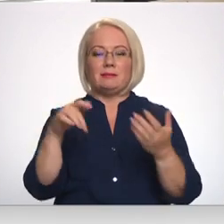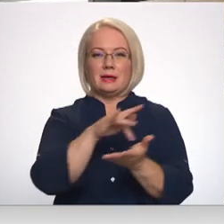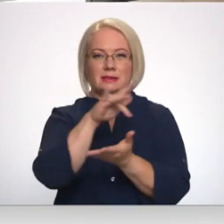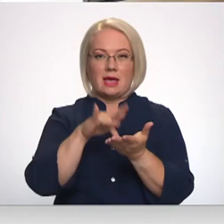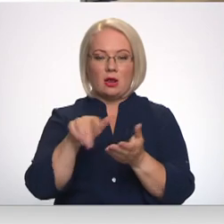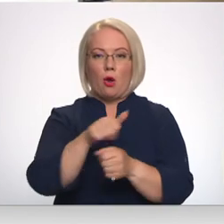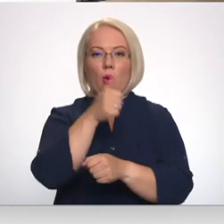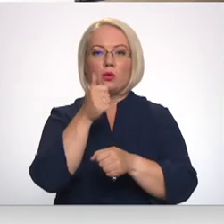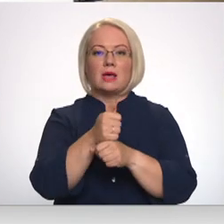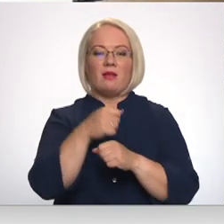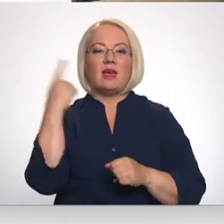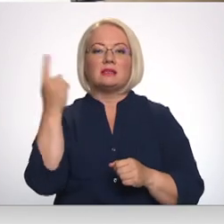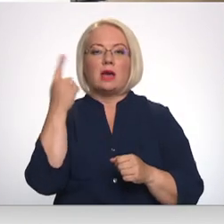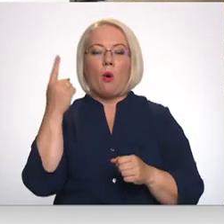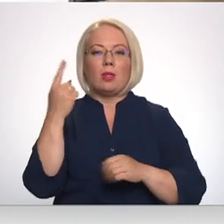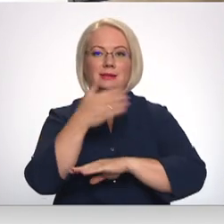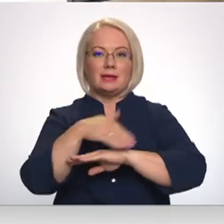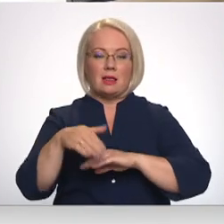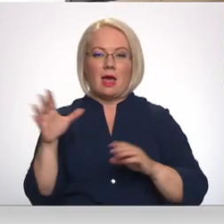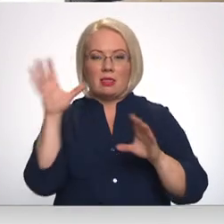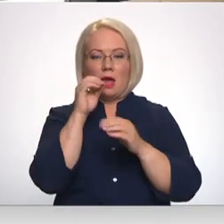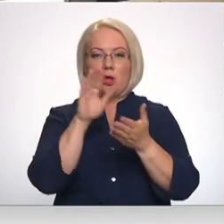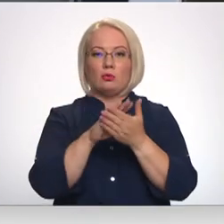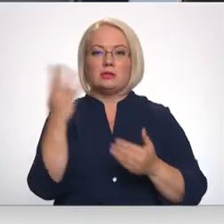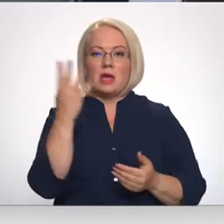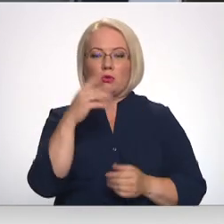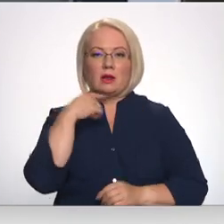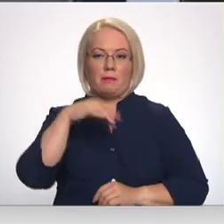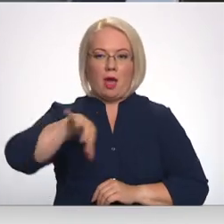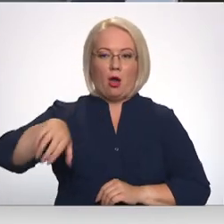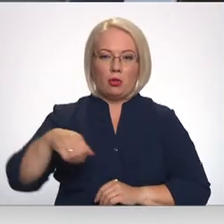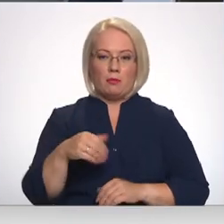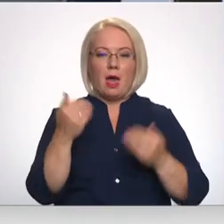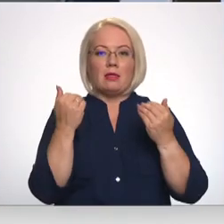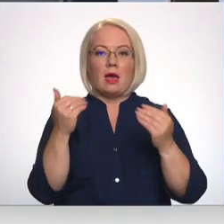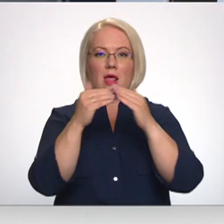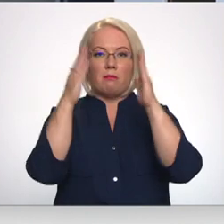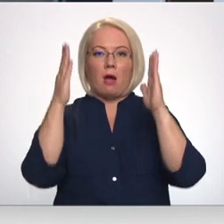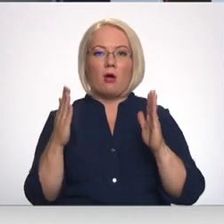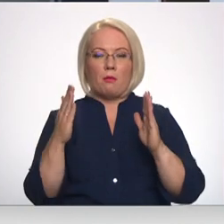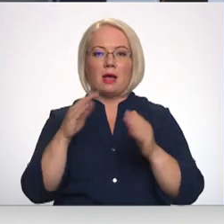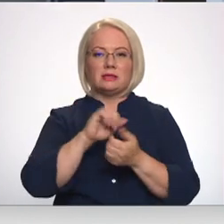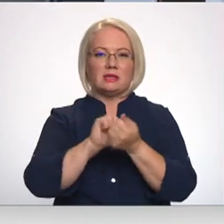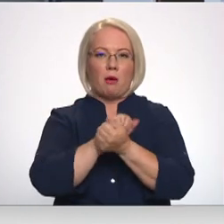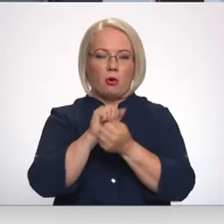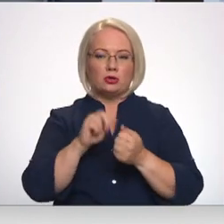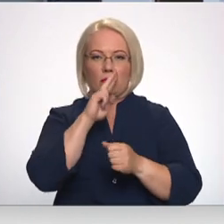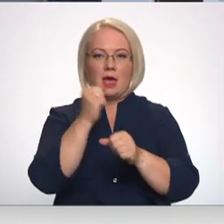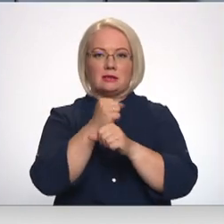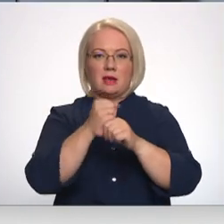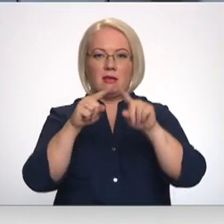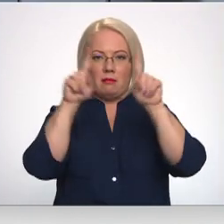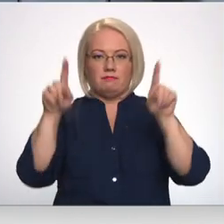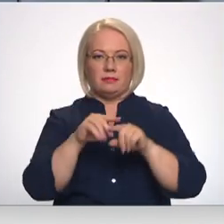pašas galvenās saules ielas, naktī uz ceturtdienu mēģināja aplaupīt. Šobrīd bankumāts ir sabojāts, tas nestrādā un par to liecina uzraksts